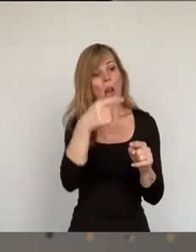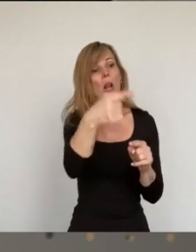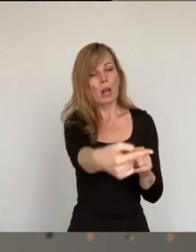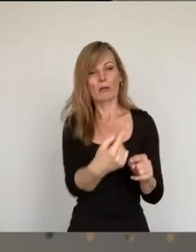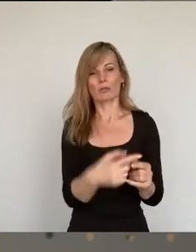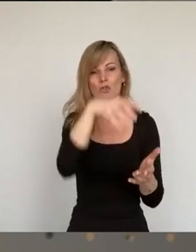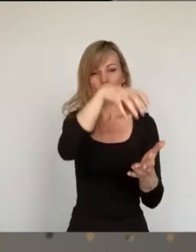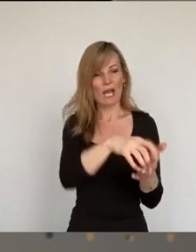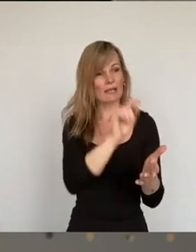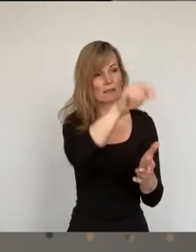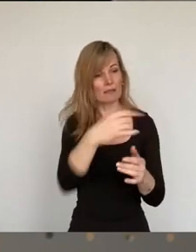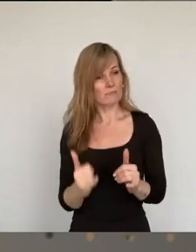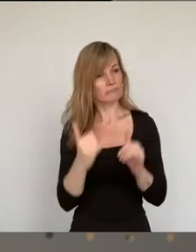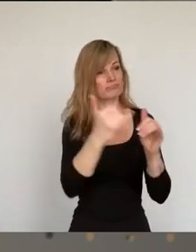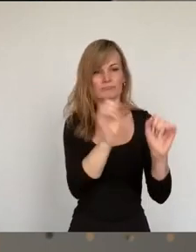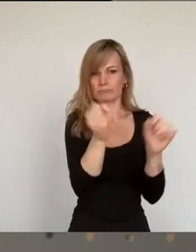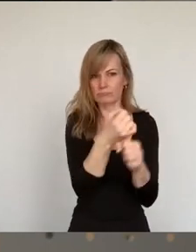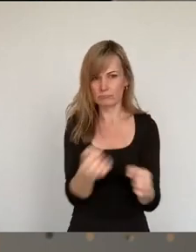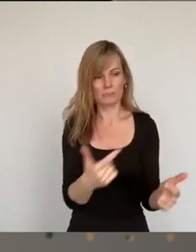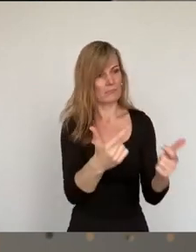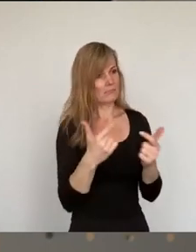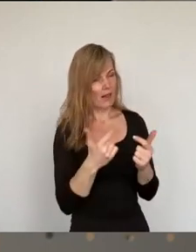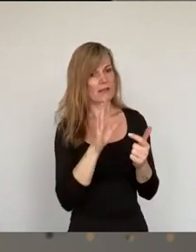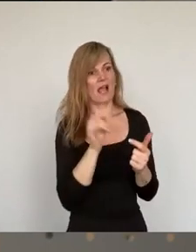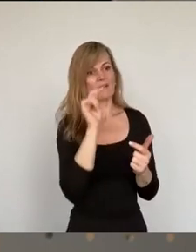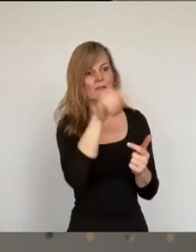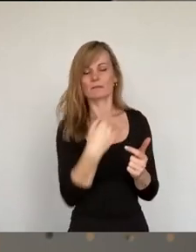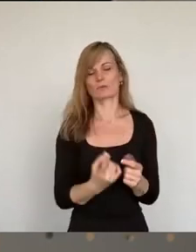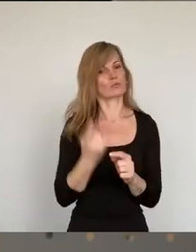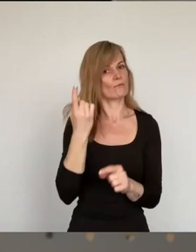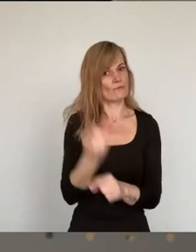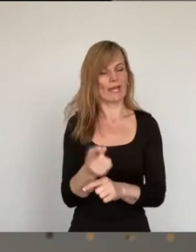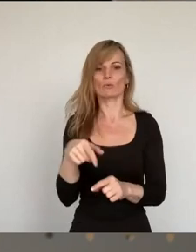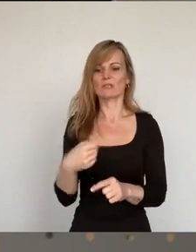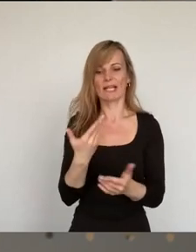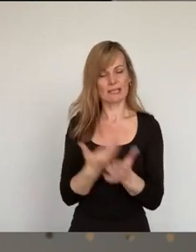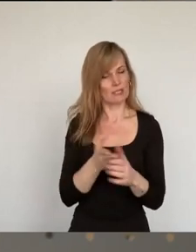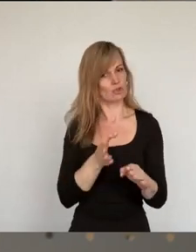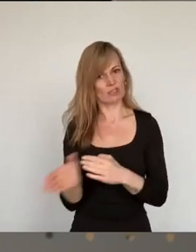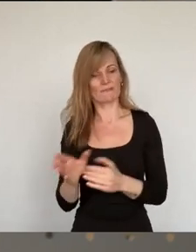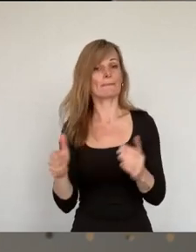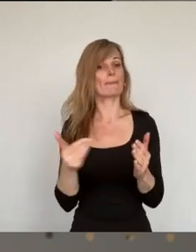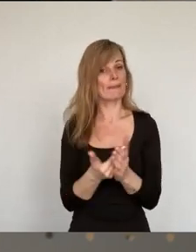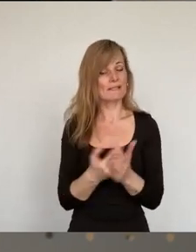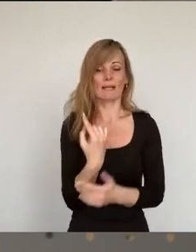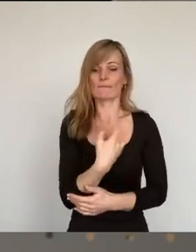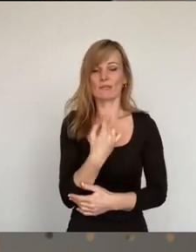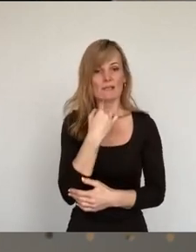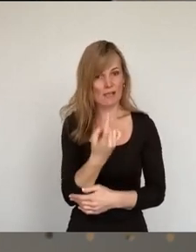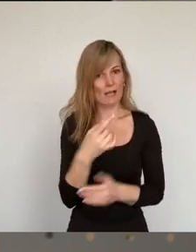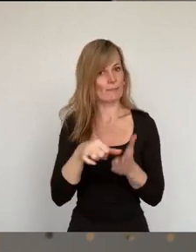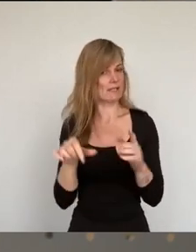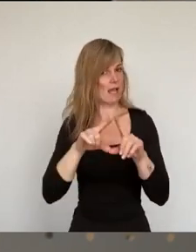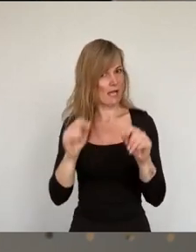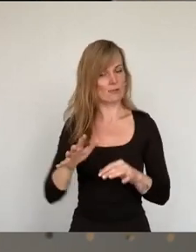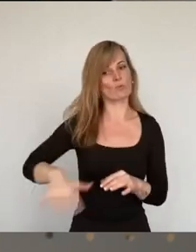dann geht das eindeutig zu weit und dann läuft das Ganze hier in die falsche Richtung. Deswegen sagen wir, die Bezahlkarte muss überall